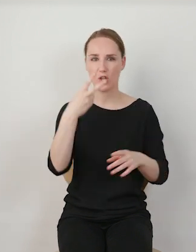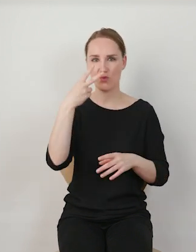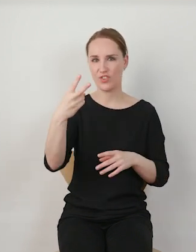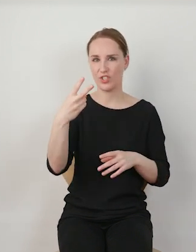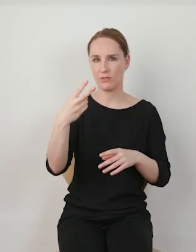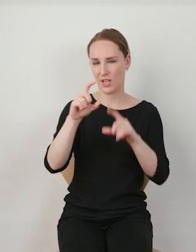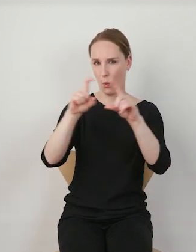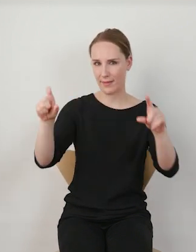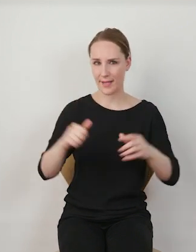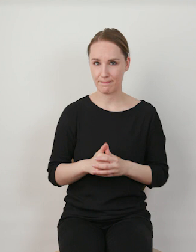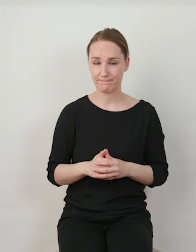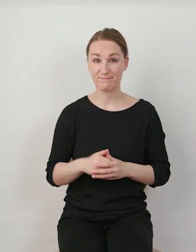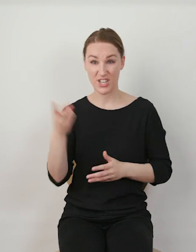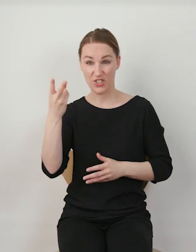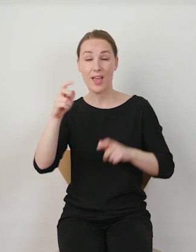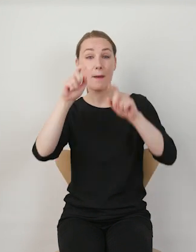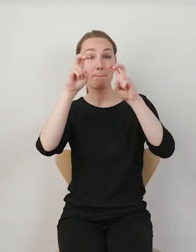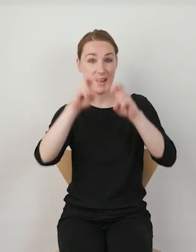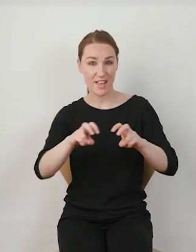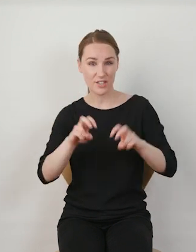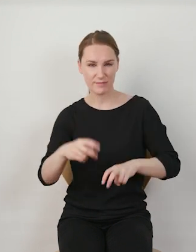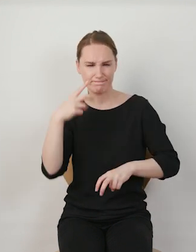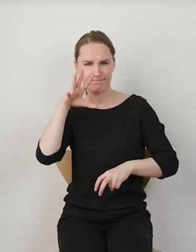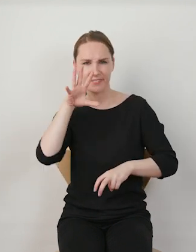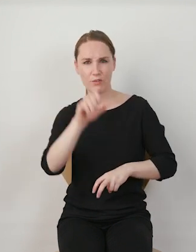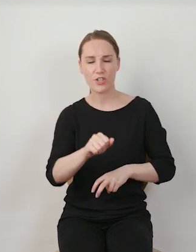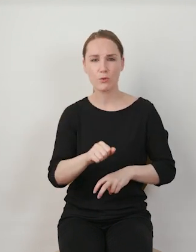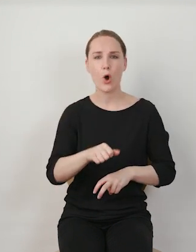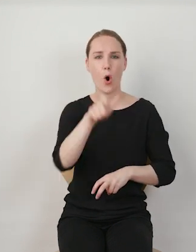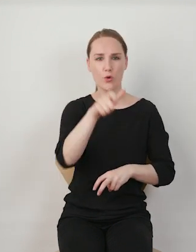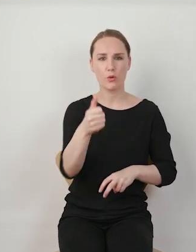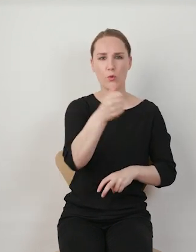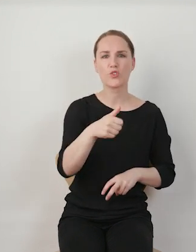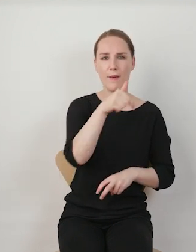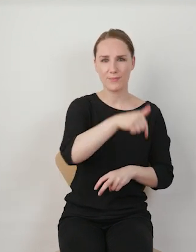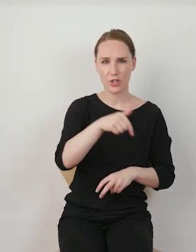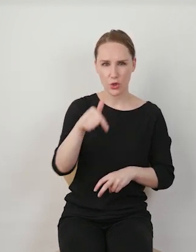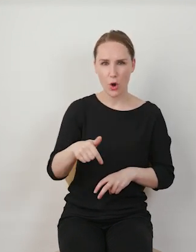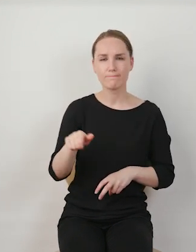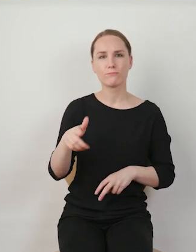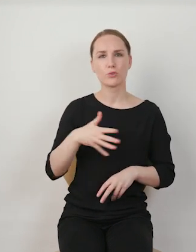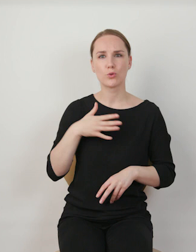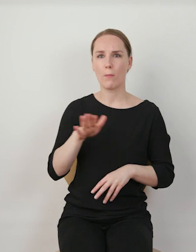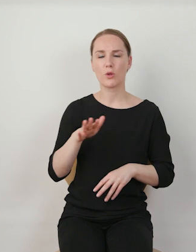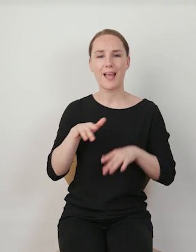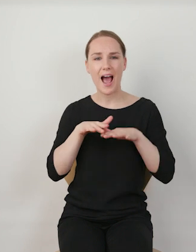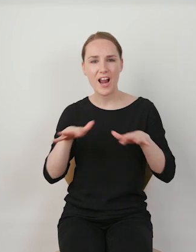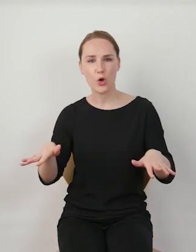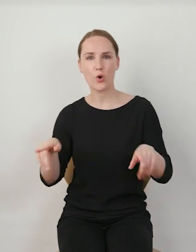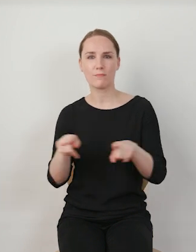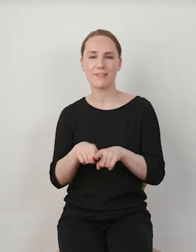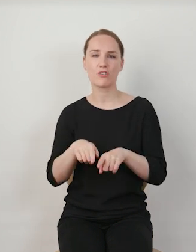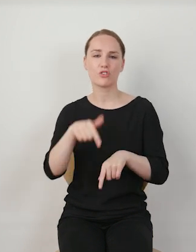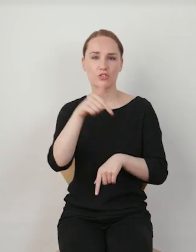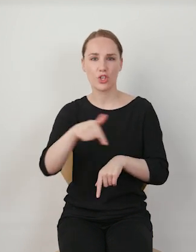Po drugie, badaczki zauważyły, że użytkownicy personifikują algorytm, a co za tym idzie, personifikują również samego